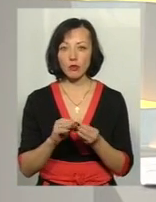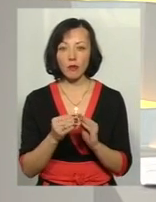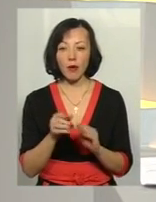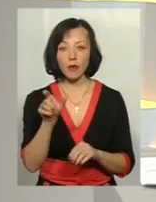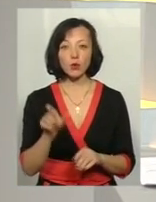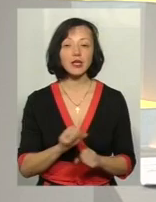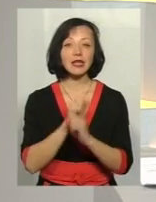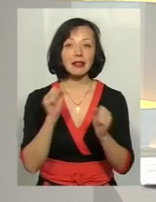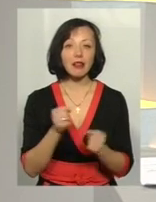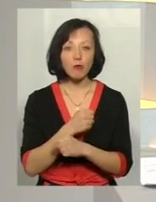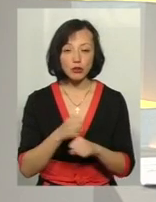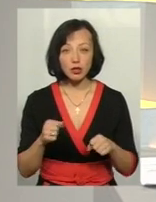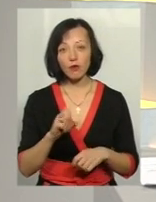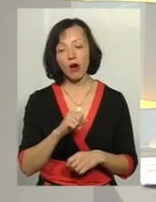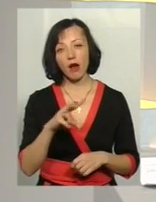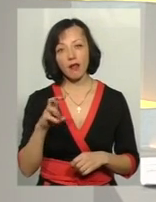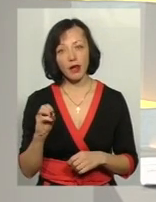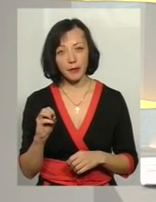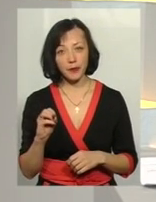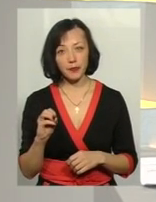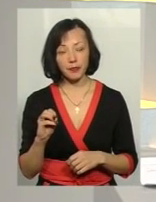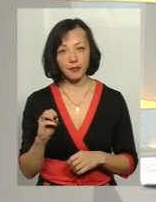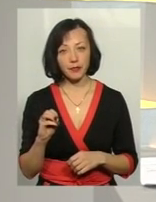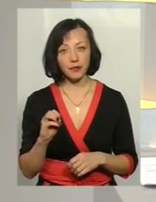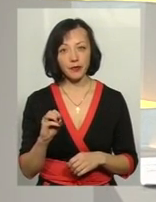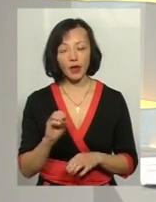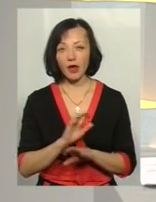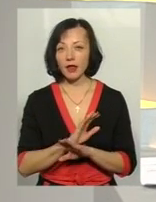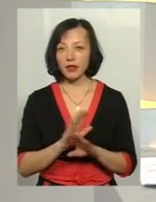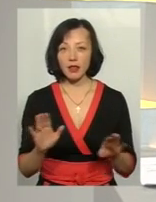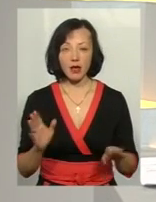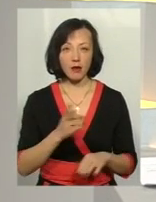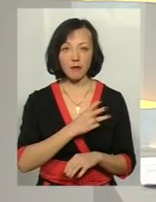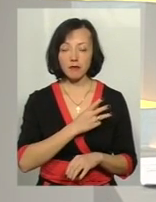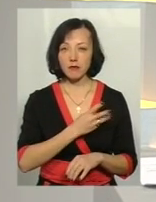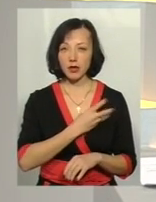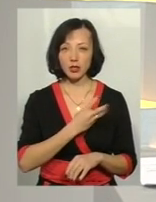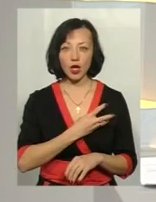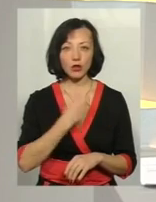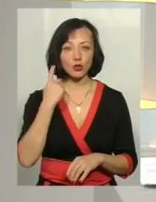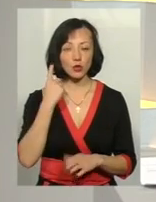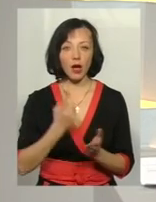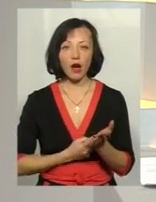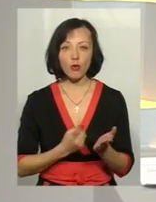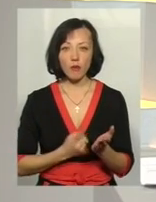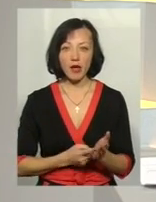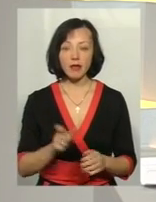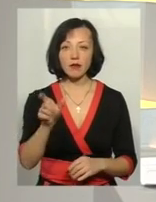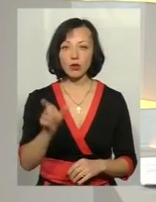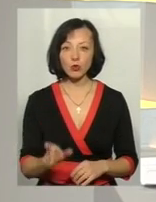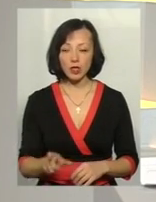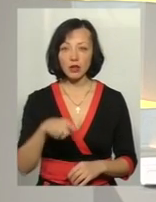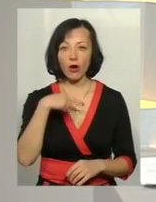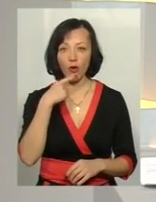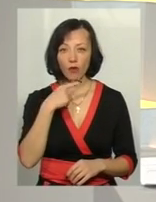неможливо. Але не бажаючи чути аргументів, людина говорить про те,